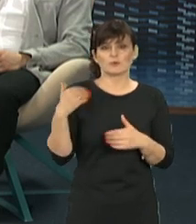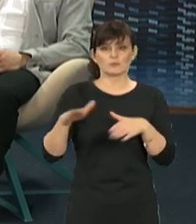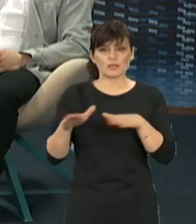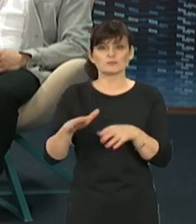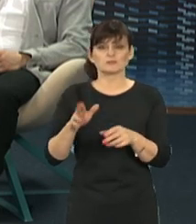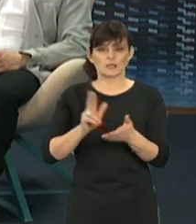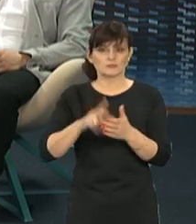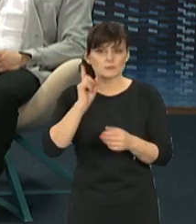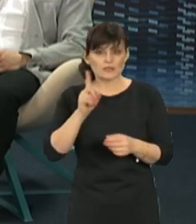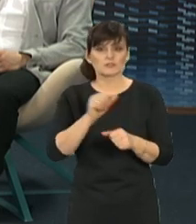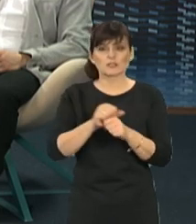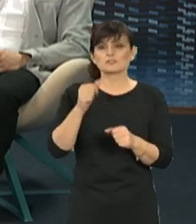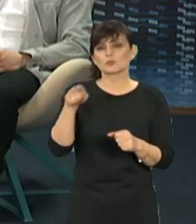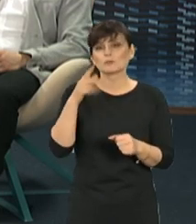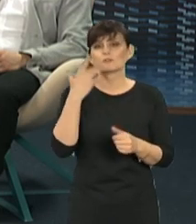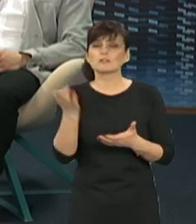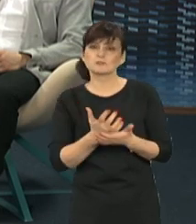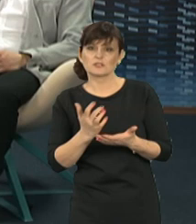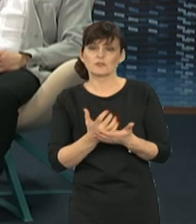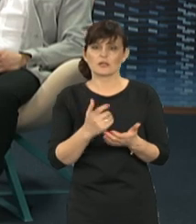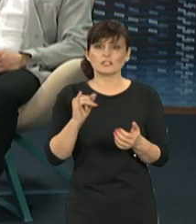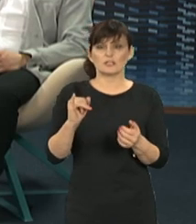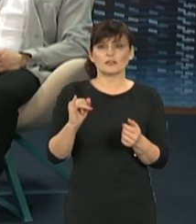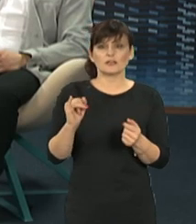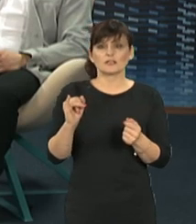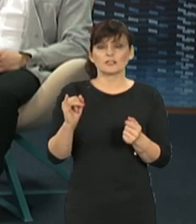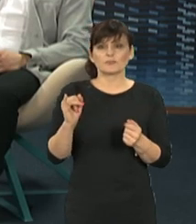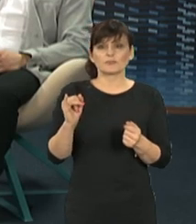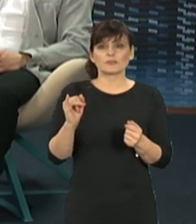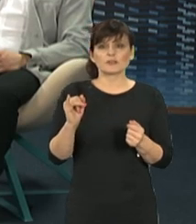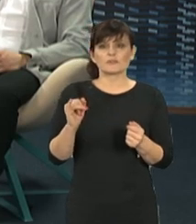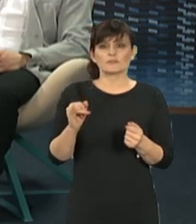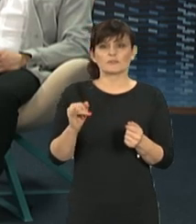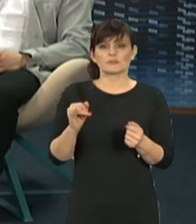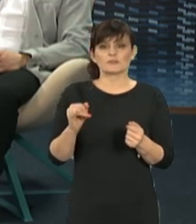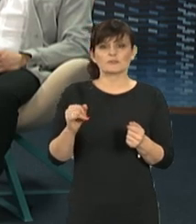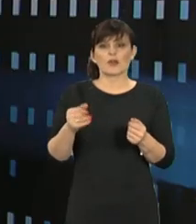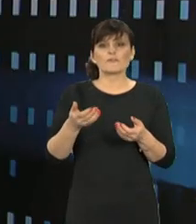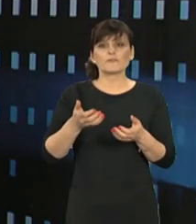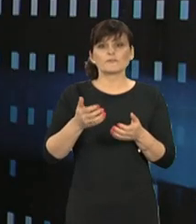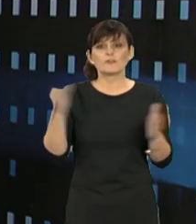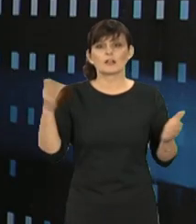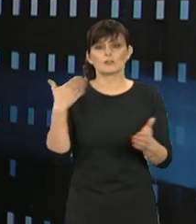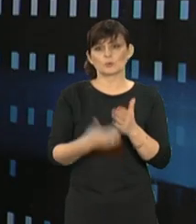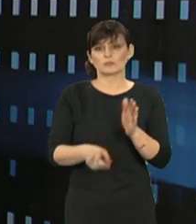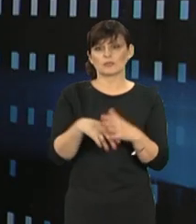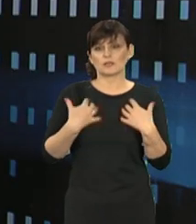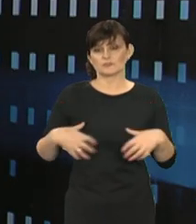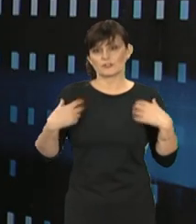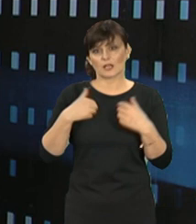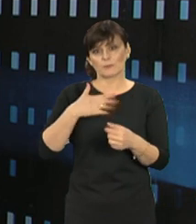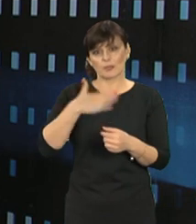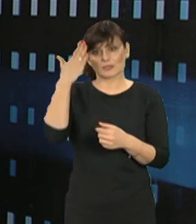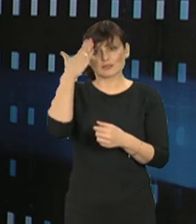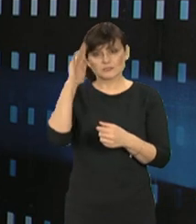coś miejsce, jest naprawdę bardzo krzywdzące i przede wszystkim z wielką szkodą dla zwierząt. Miejmy nadzieję,